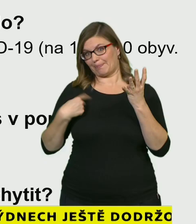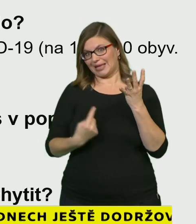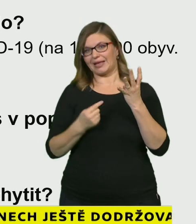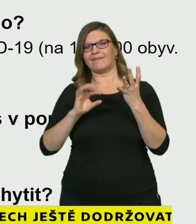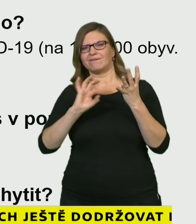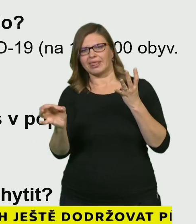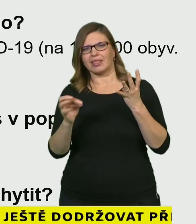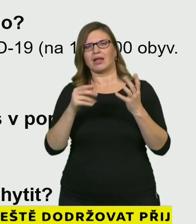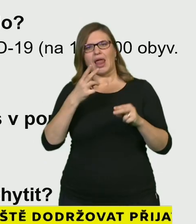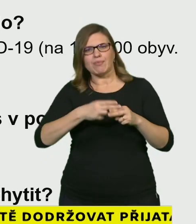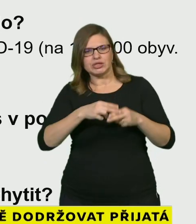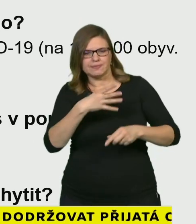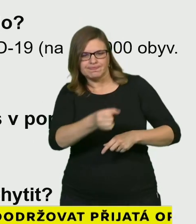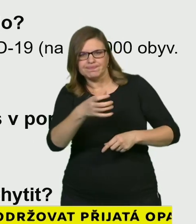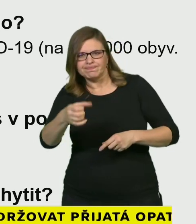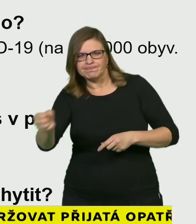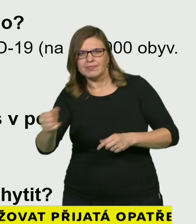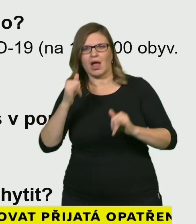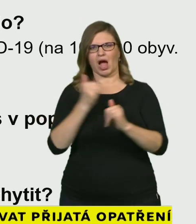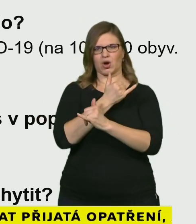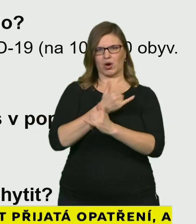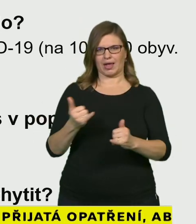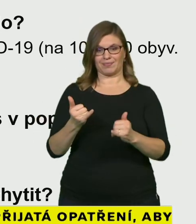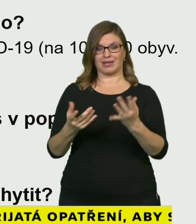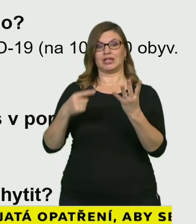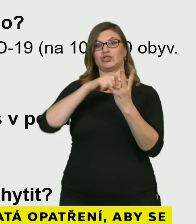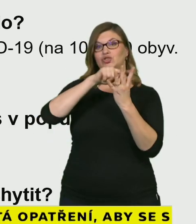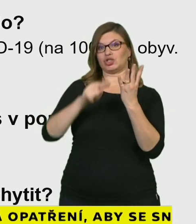zachytit, tak máme dohromady skóre, o kterém hovoří.